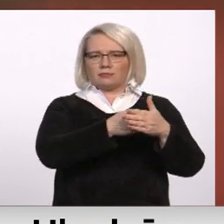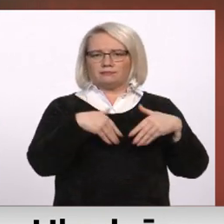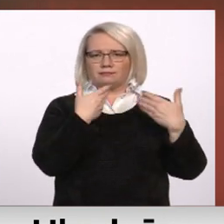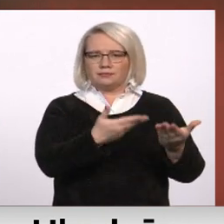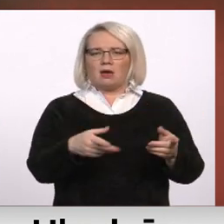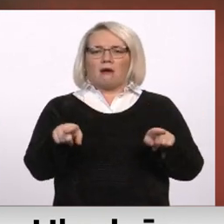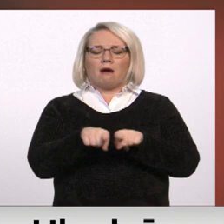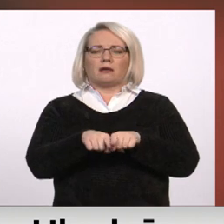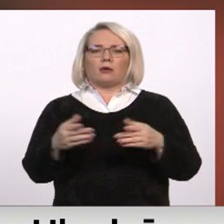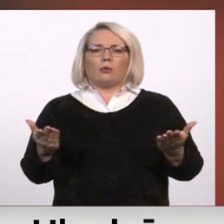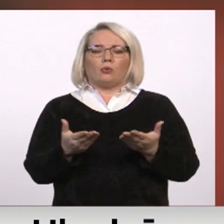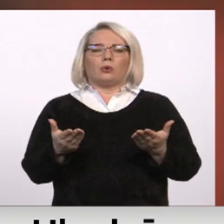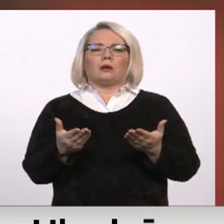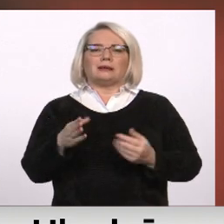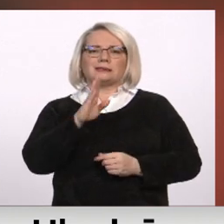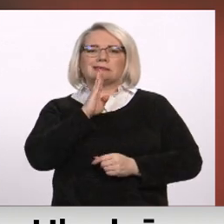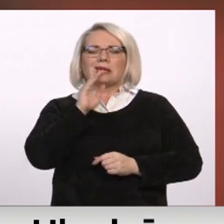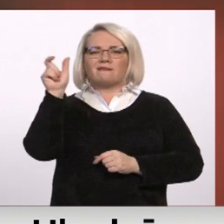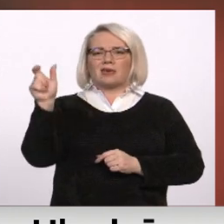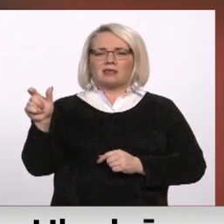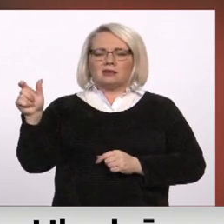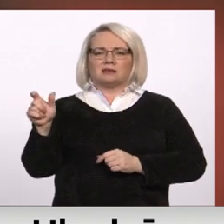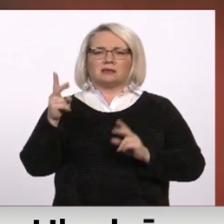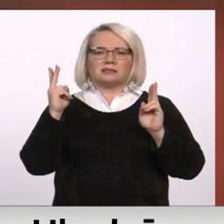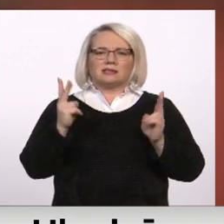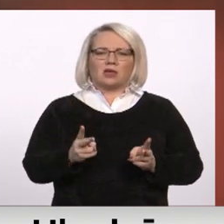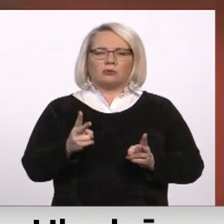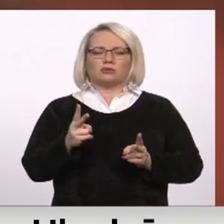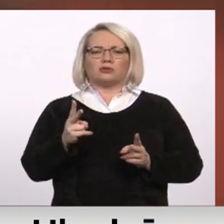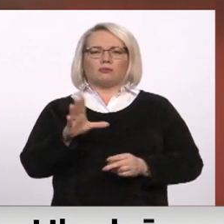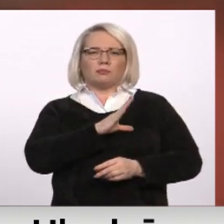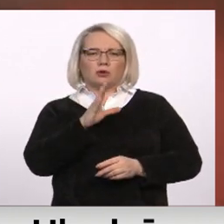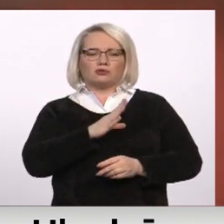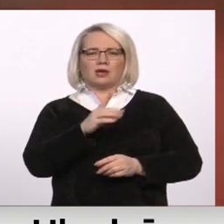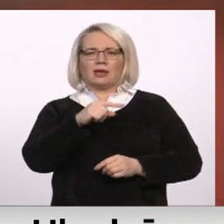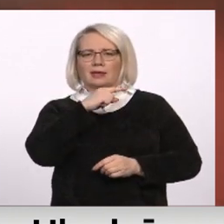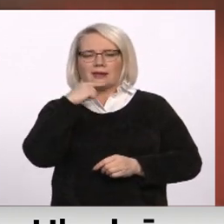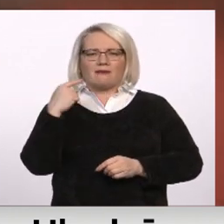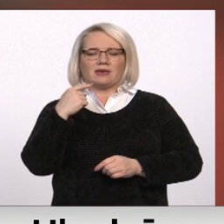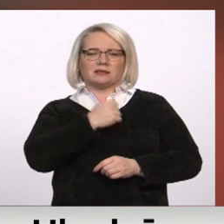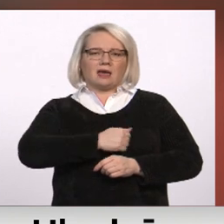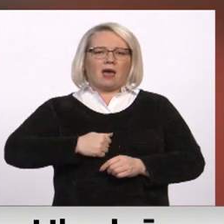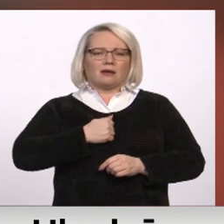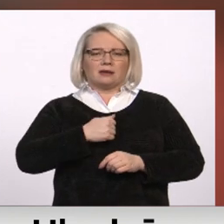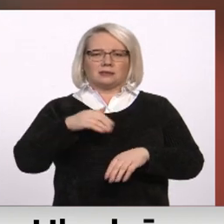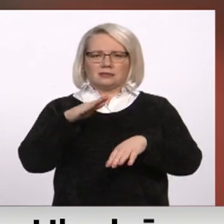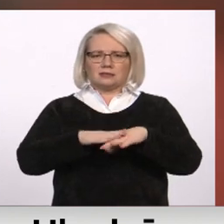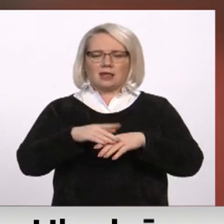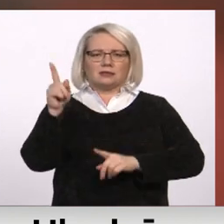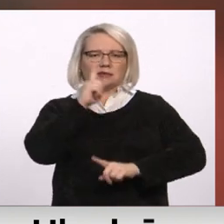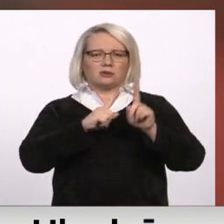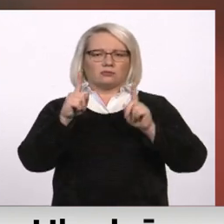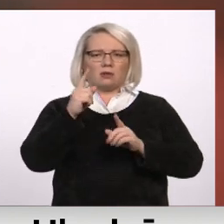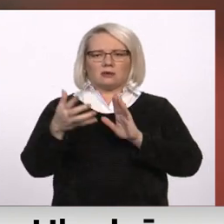kurā sievietes, kas ir cietušas un bijušas Krievijas agresijas rezultātā seisuāles